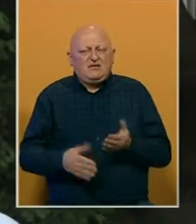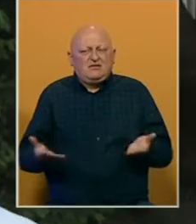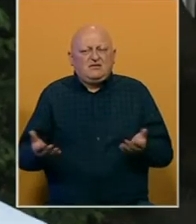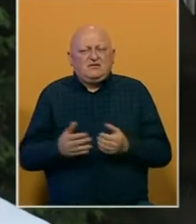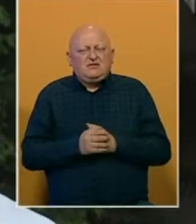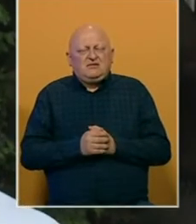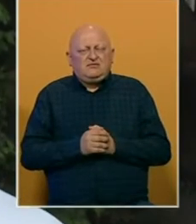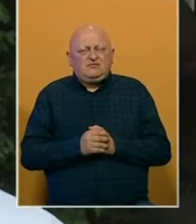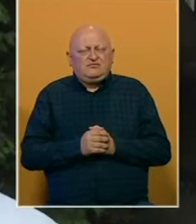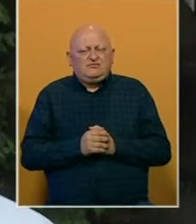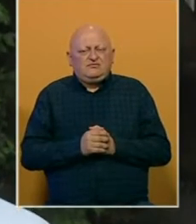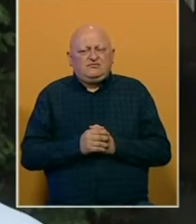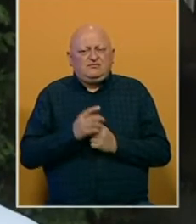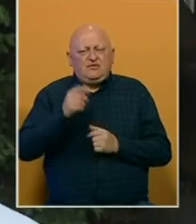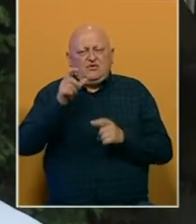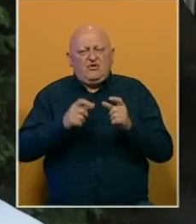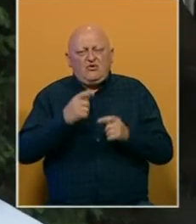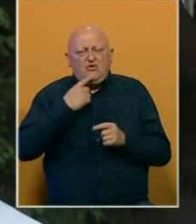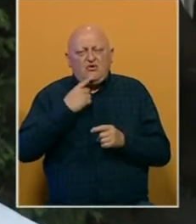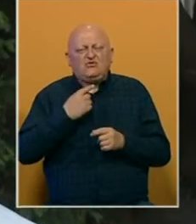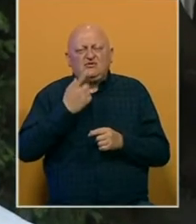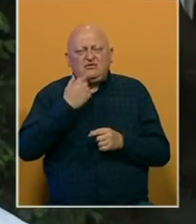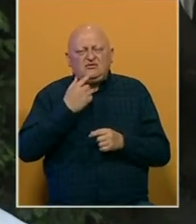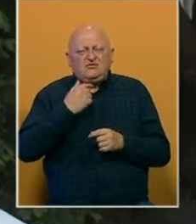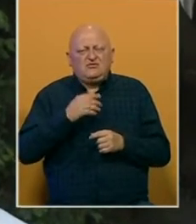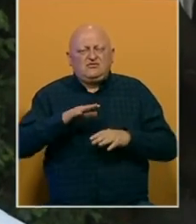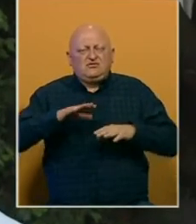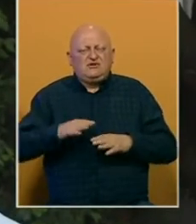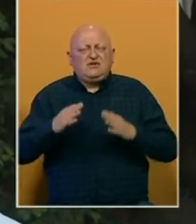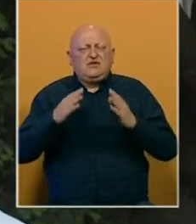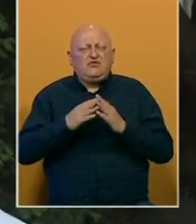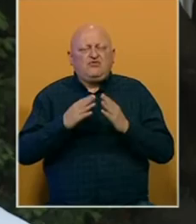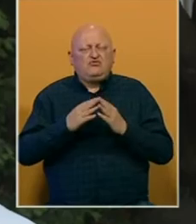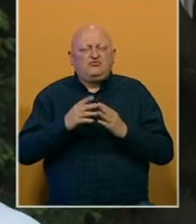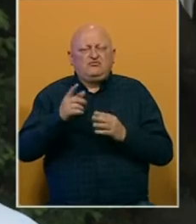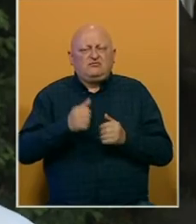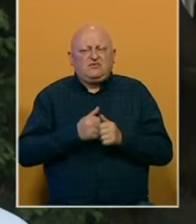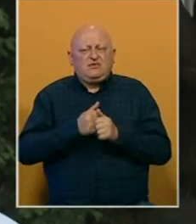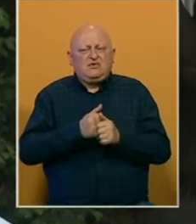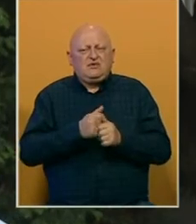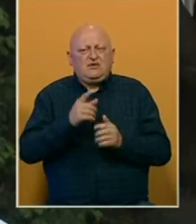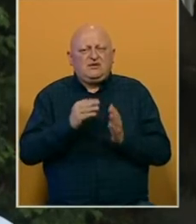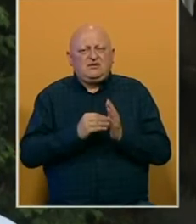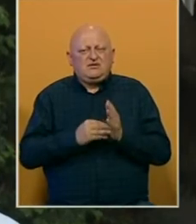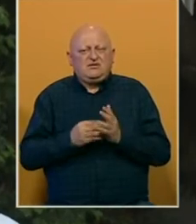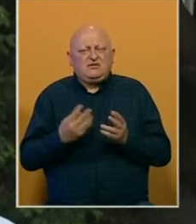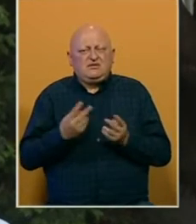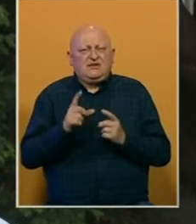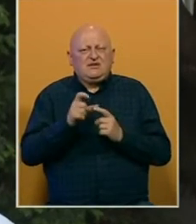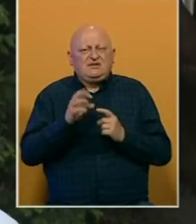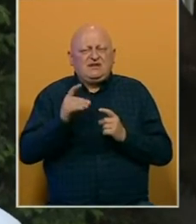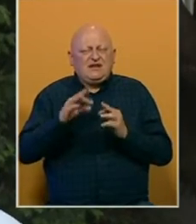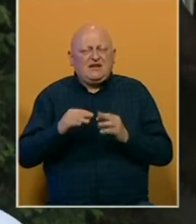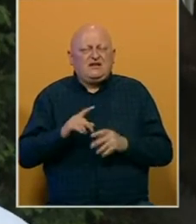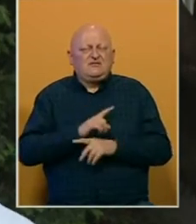i ljudima se očigledno sviđa više da sjede kući i da prate te sadržaje poput serija